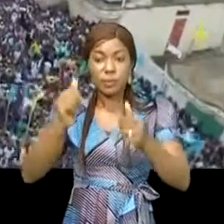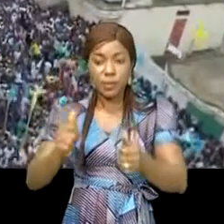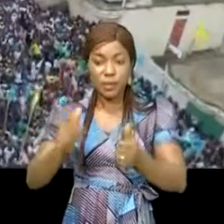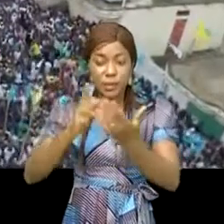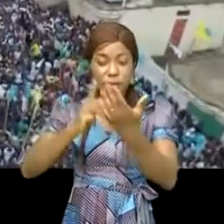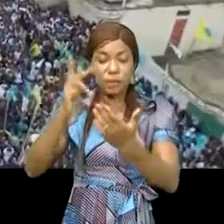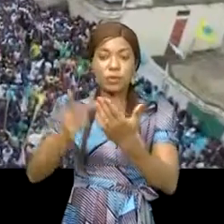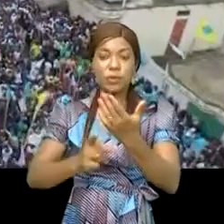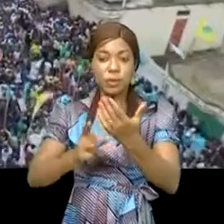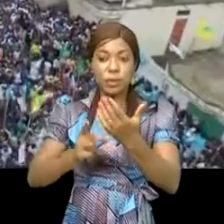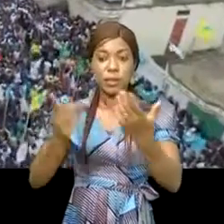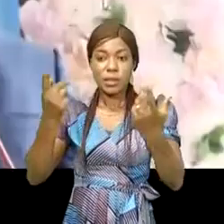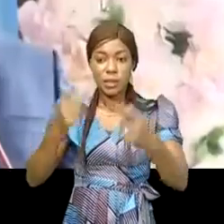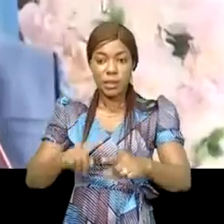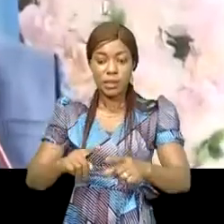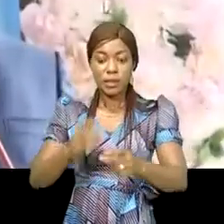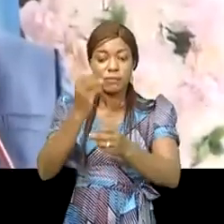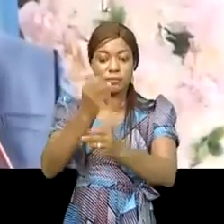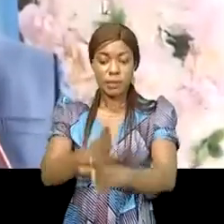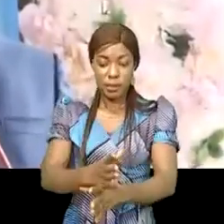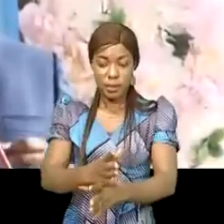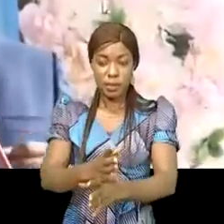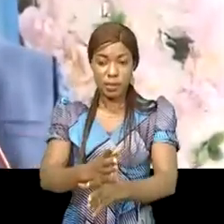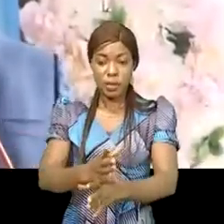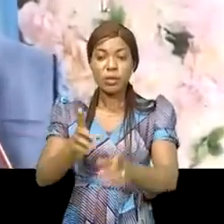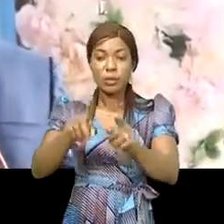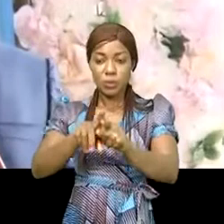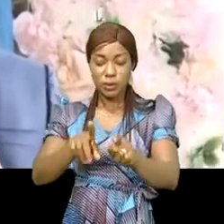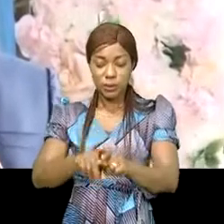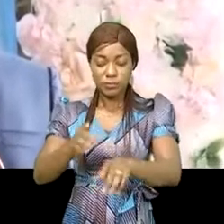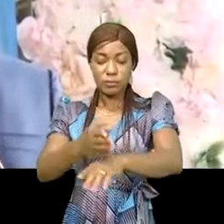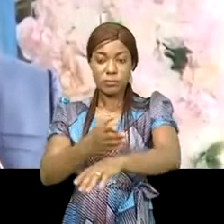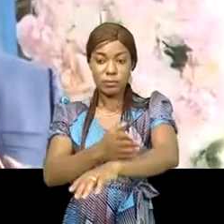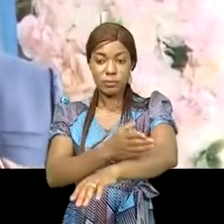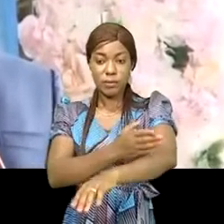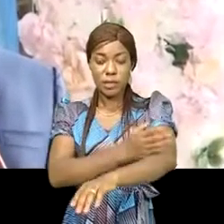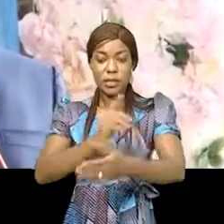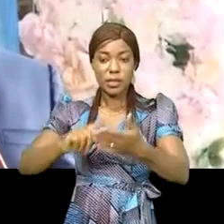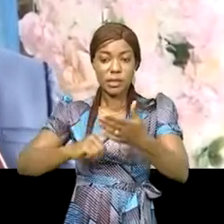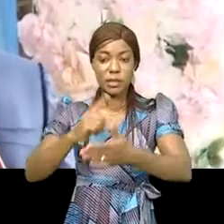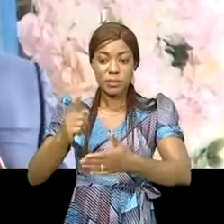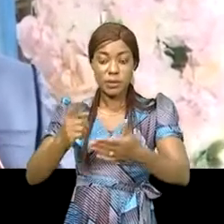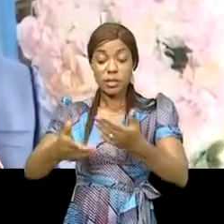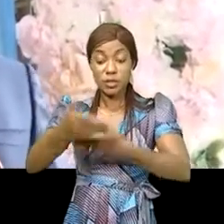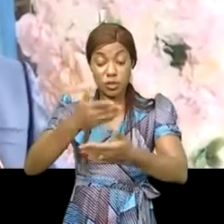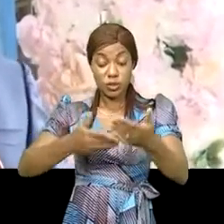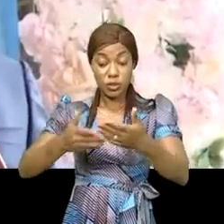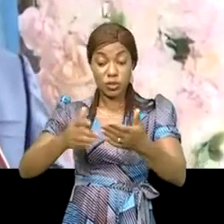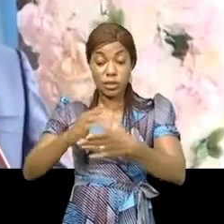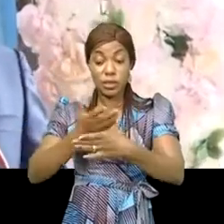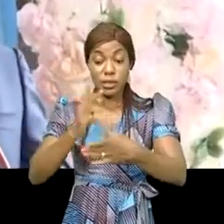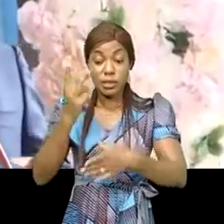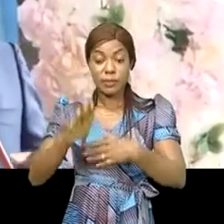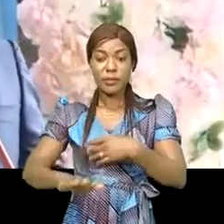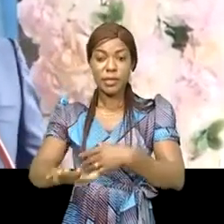projet qui, lorsqu'il se réalisera va accroître non seulement les échanges entre nos deux pays